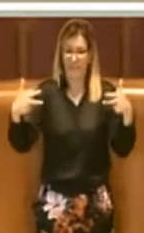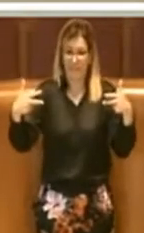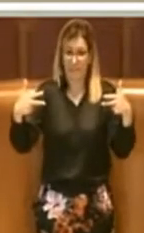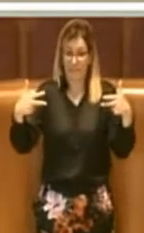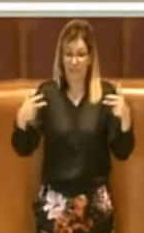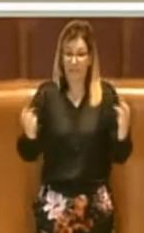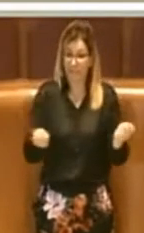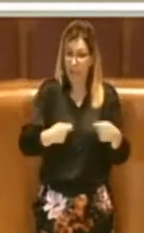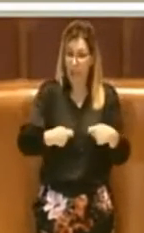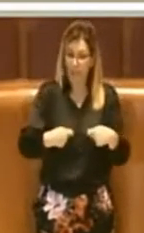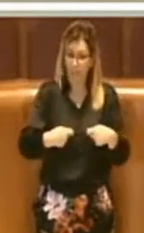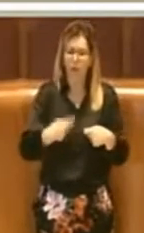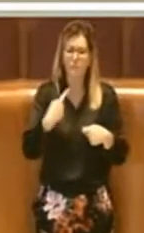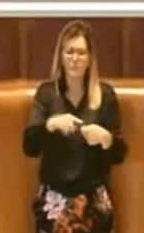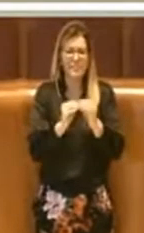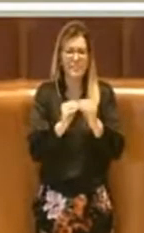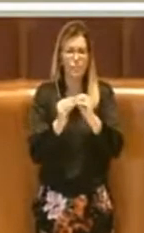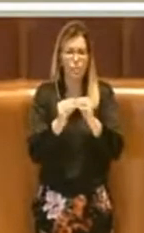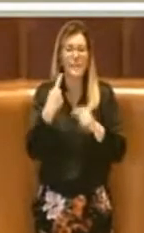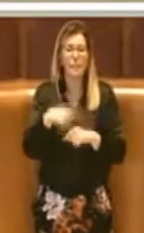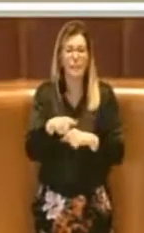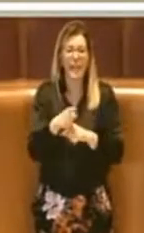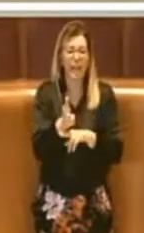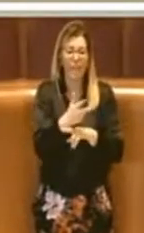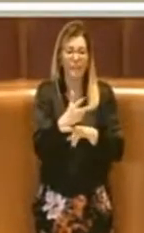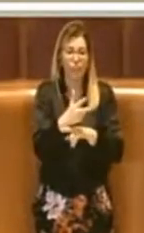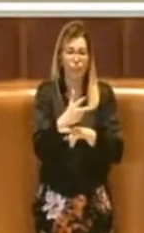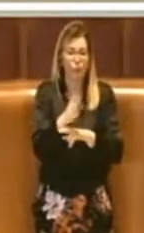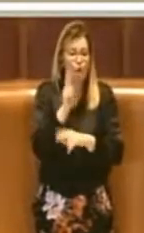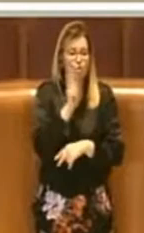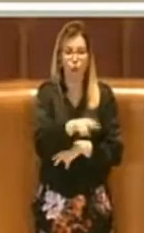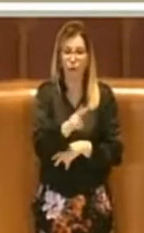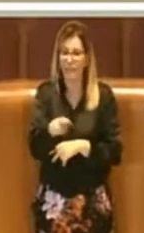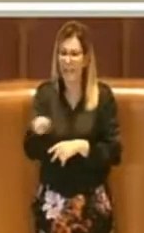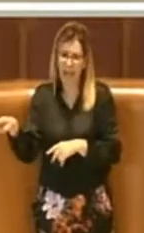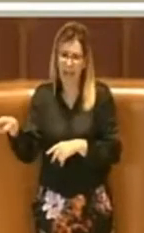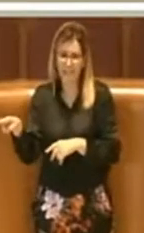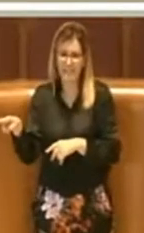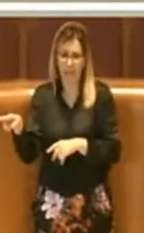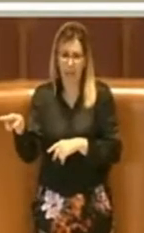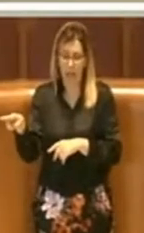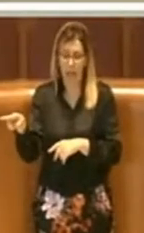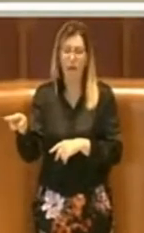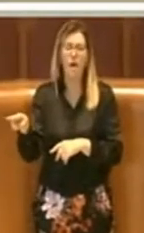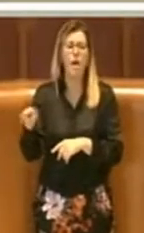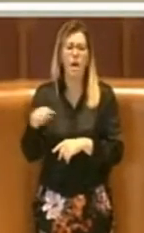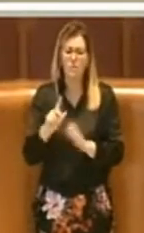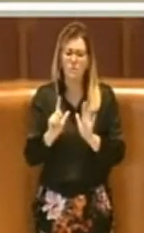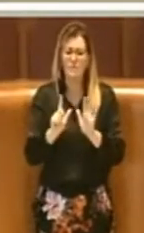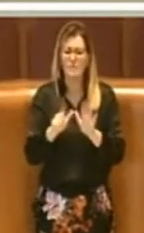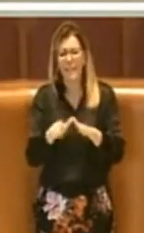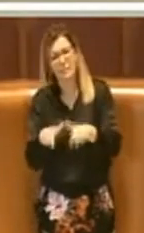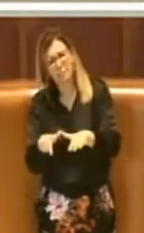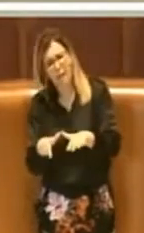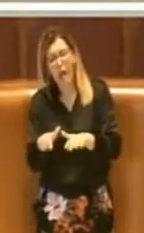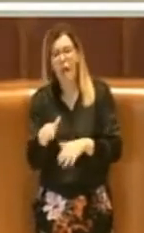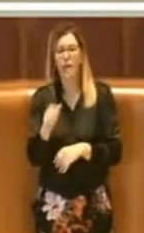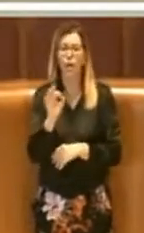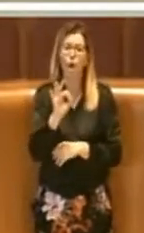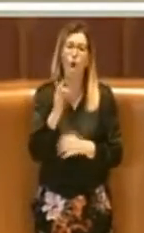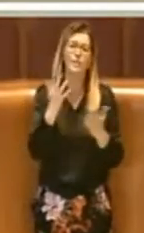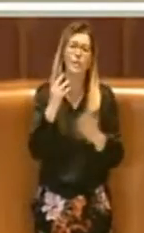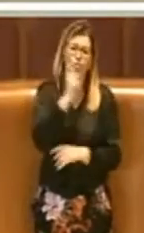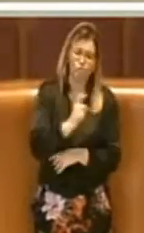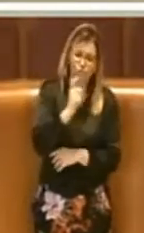degli strumenti di videosorveglianza autoalimentati per cui ogni settimana, dieci giorni, ci vuole una